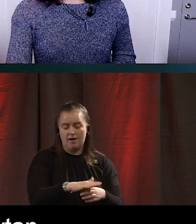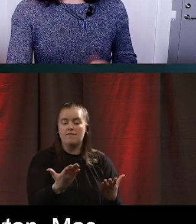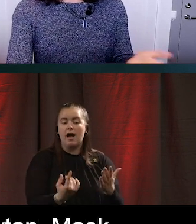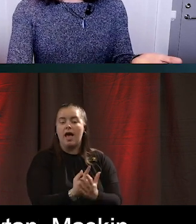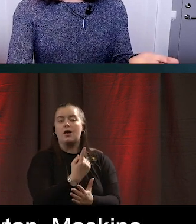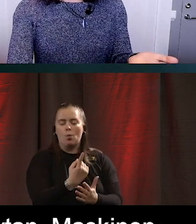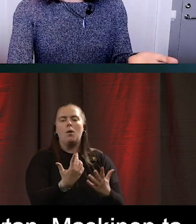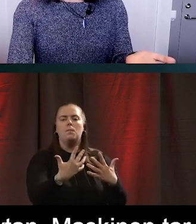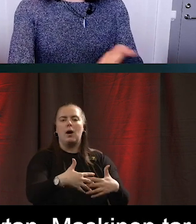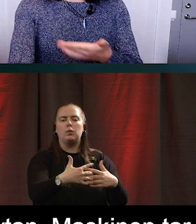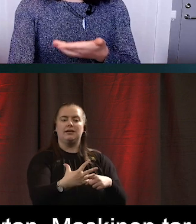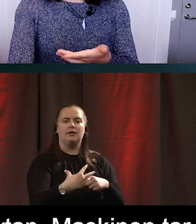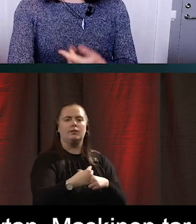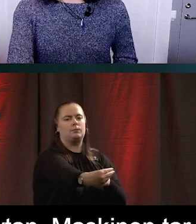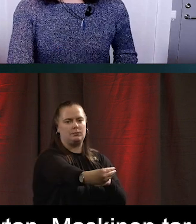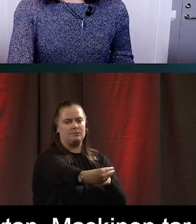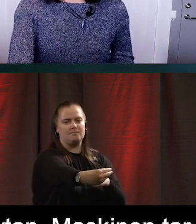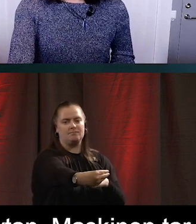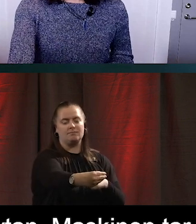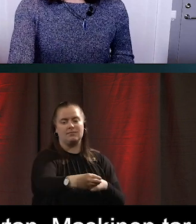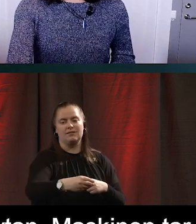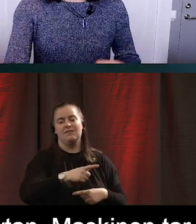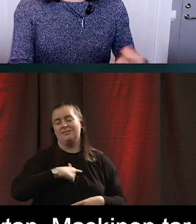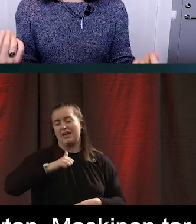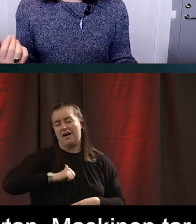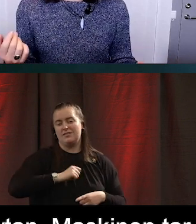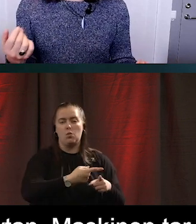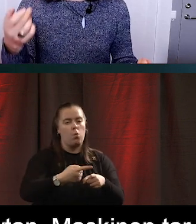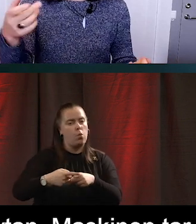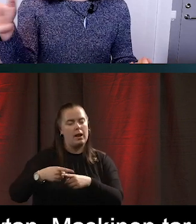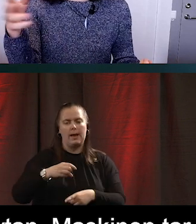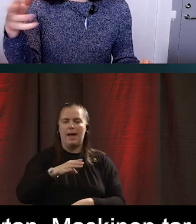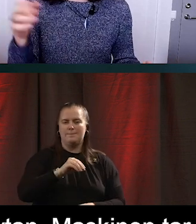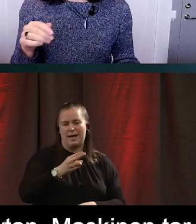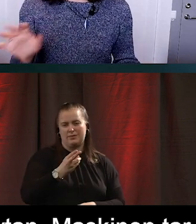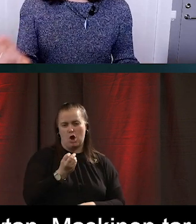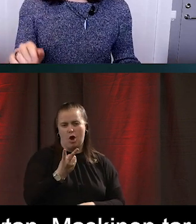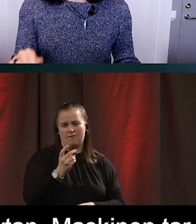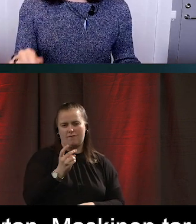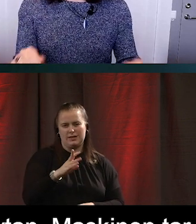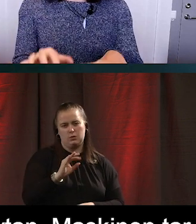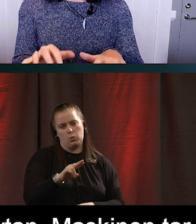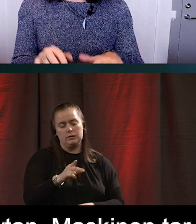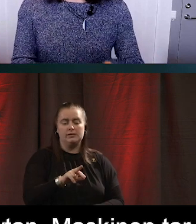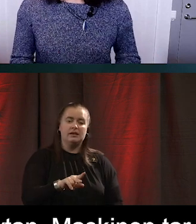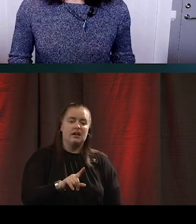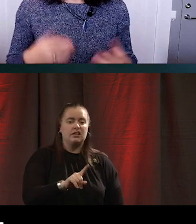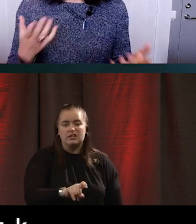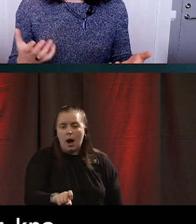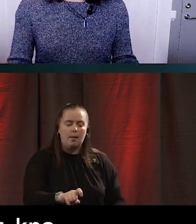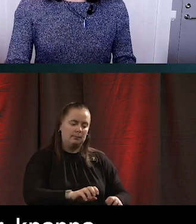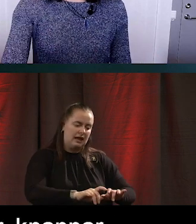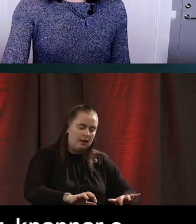tar vid. Det som vi matar in går ju via olika manöverdon. Det vill säga olika typer av switchar eller knappar eller